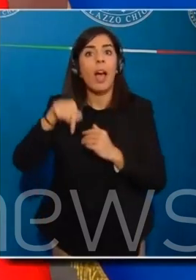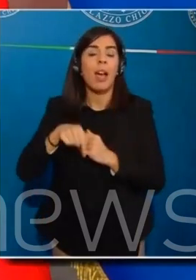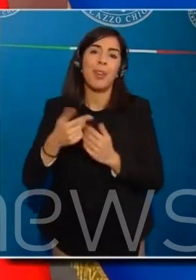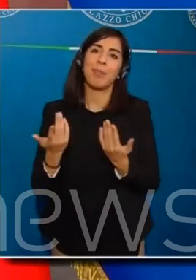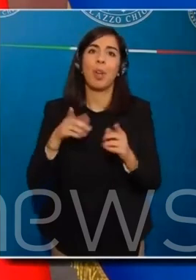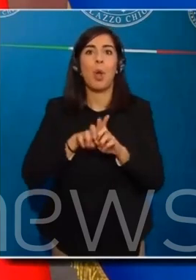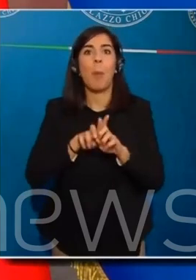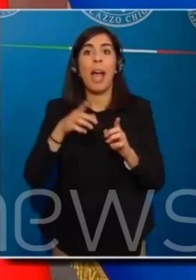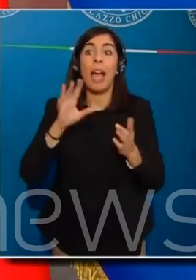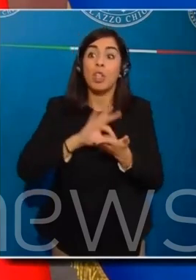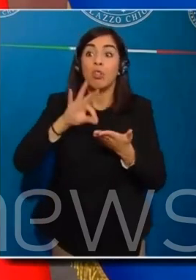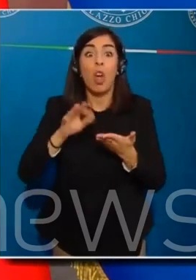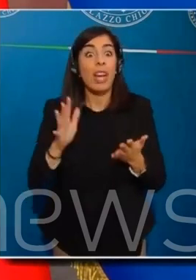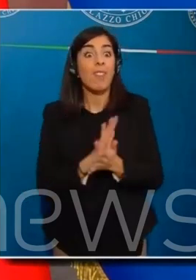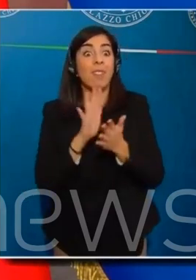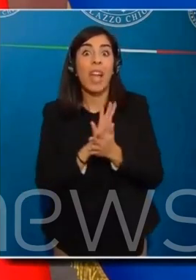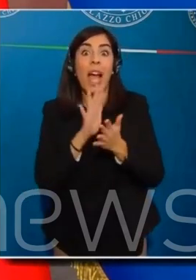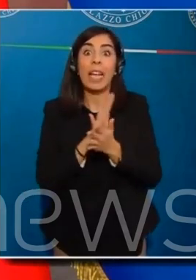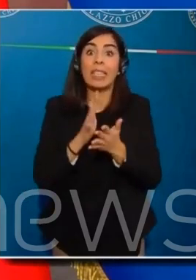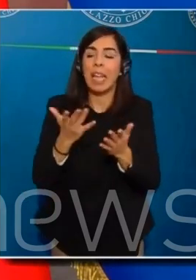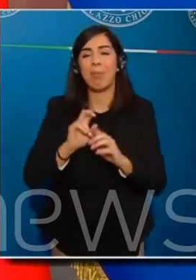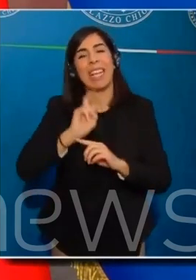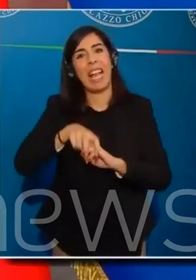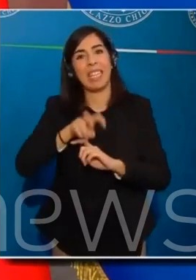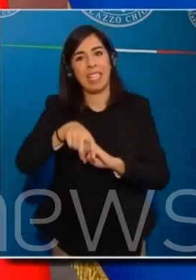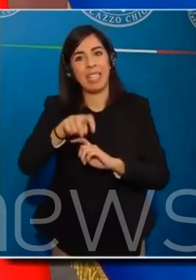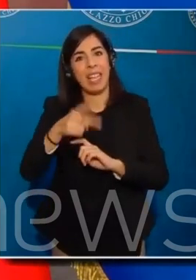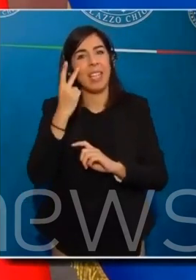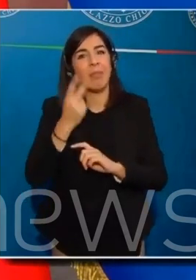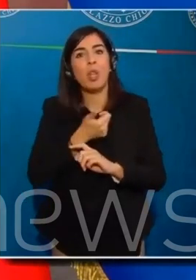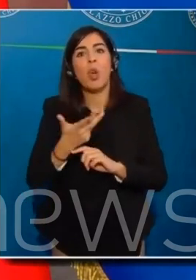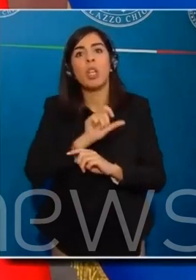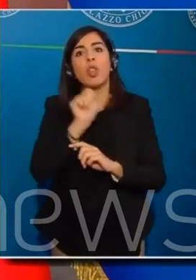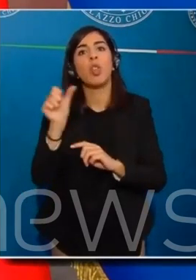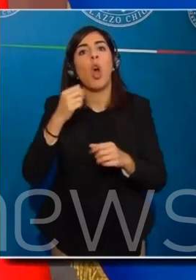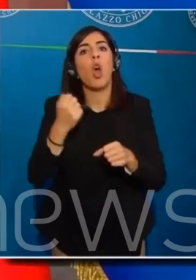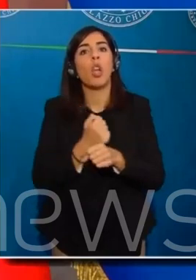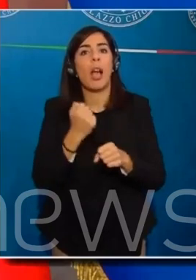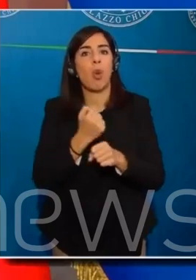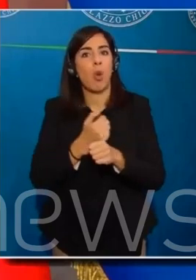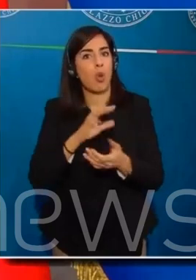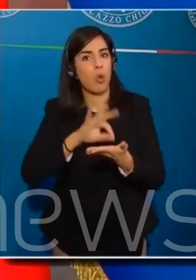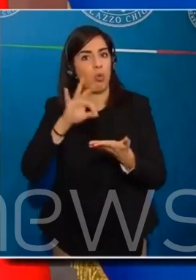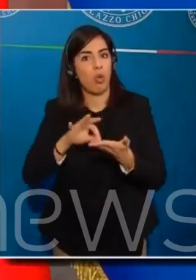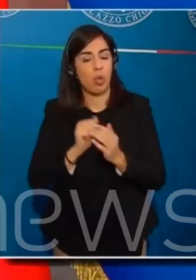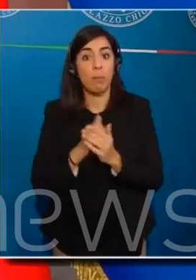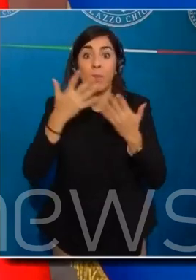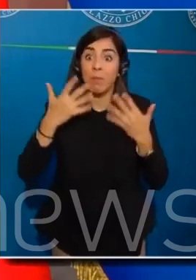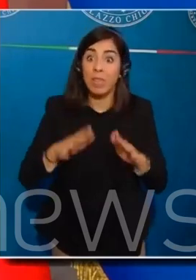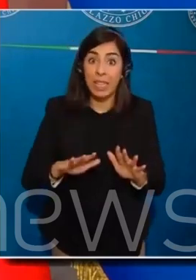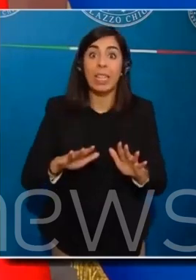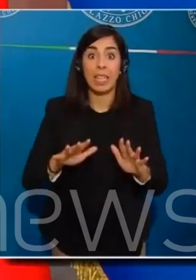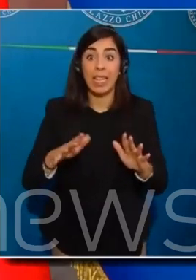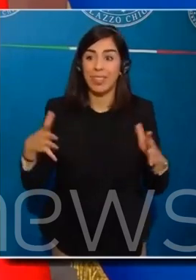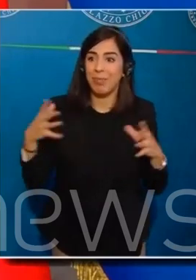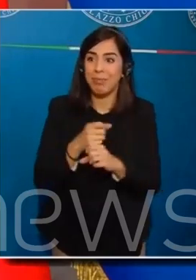festa. Dobbiamo dedicarci a questo perché dobbiamo poi entrare subito dopo questa sintesi politica, quindi riportarla in